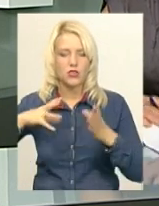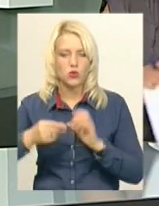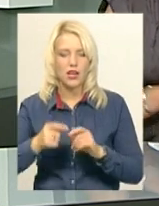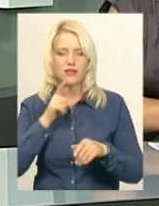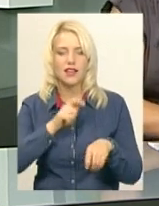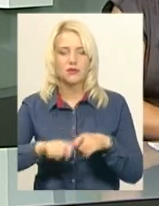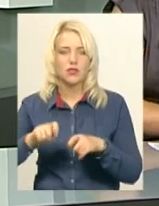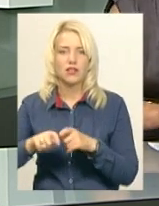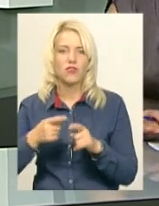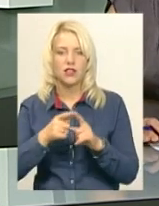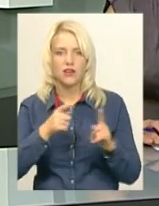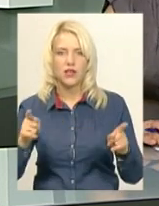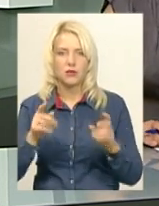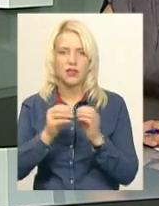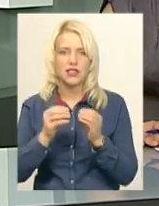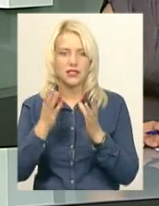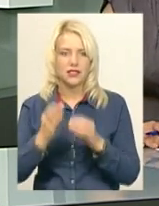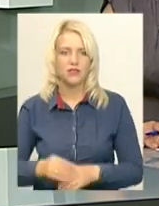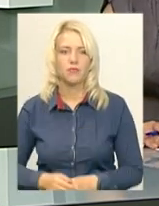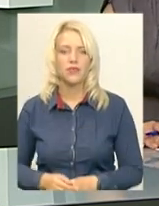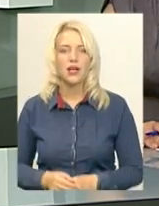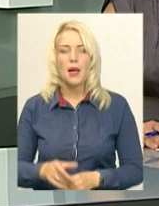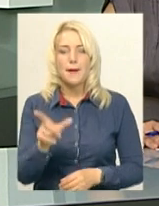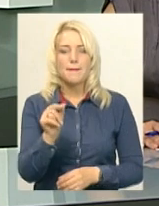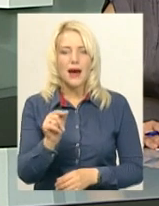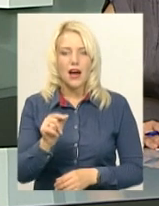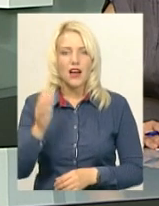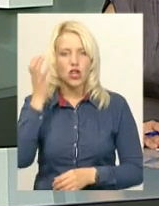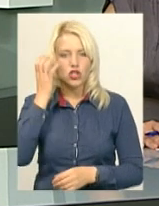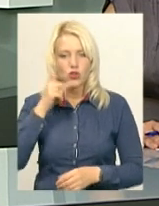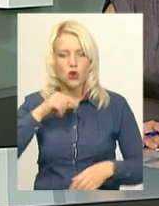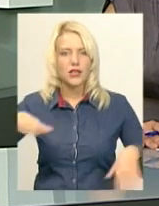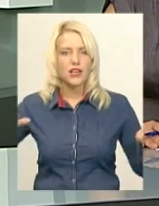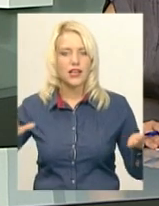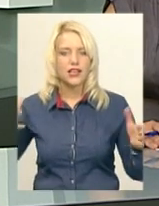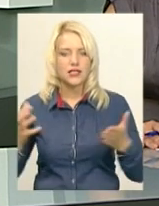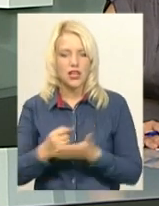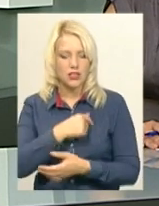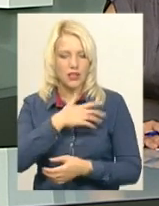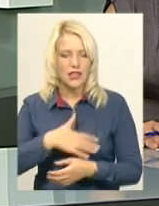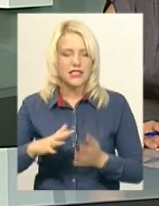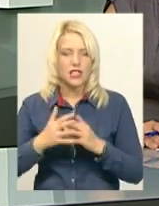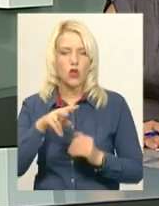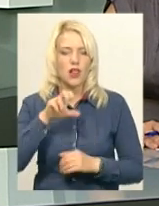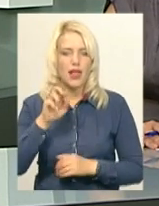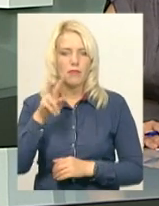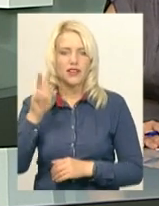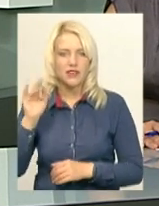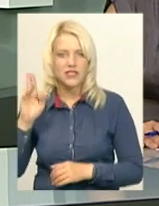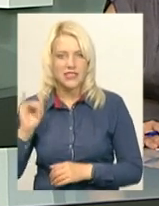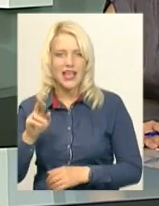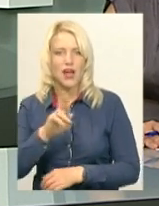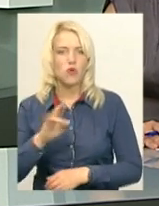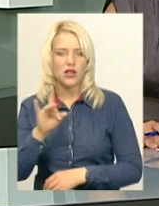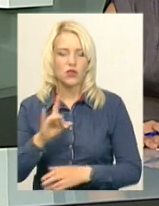Вона триватиме 10 днів. Пара чорних лелек, яких знайшли пораненими у селі Левківці Ярмолнецького району, одужують